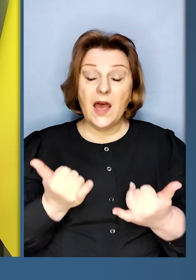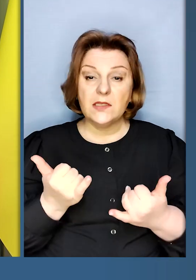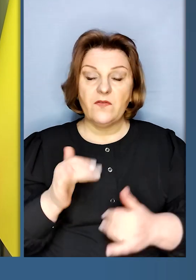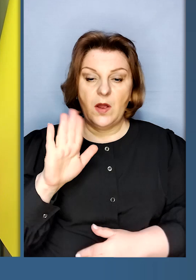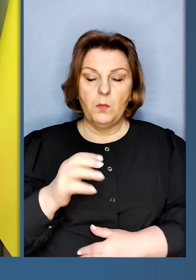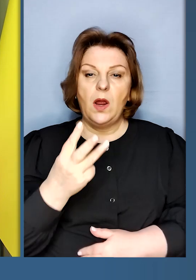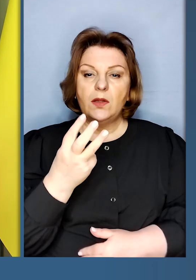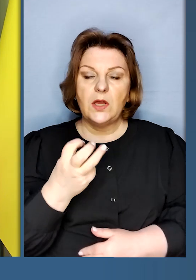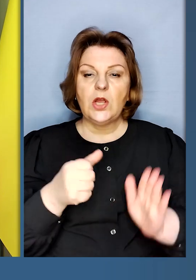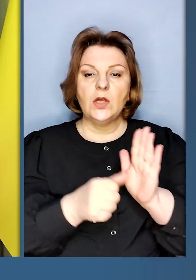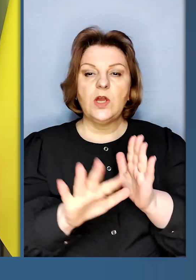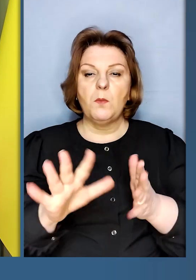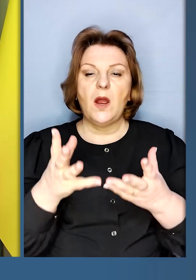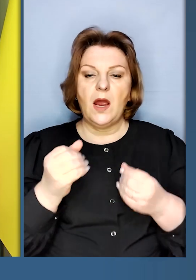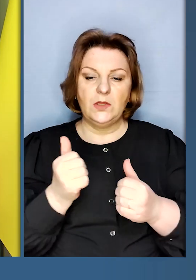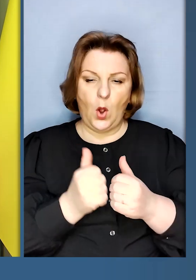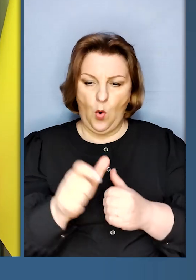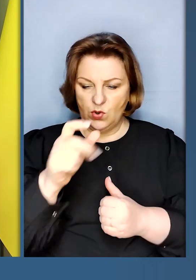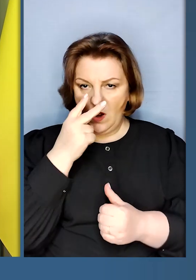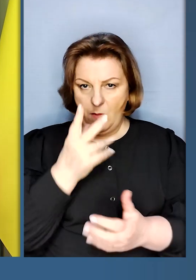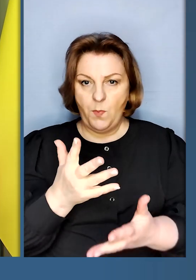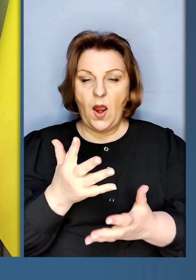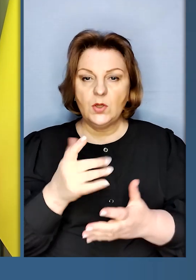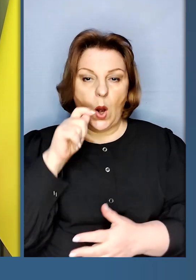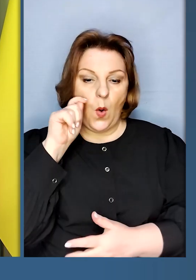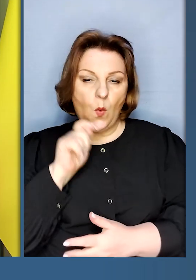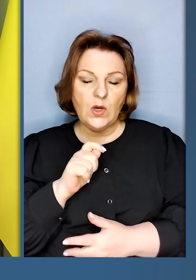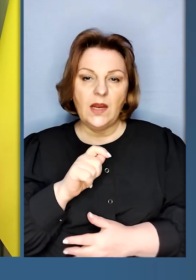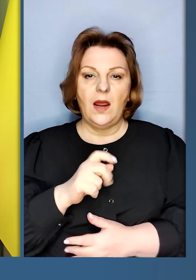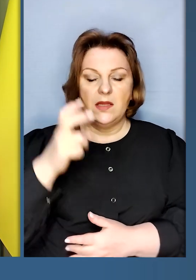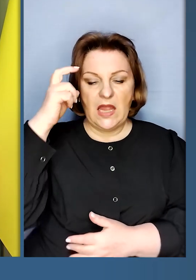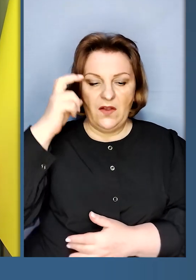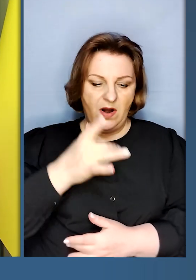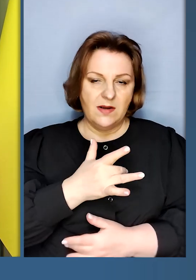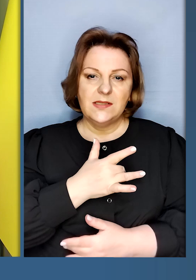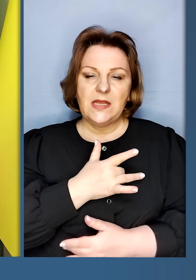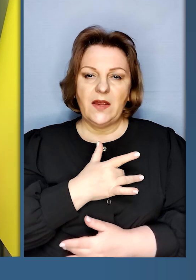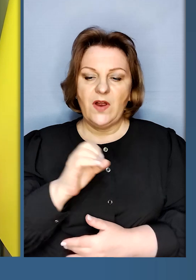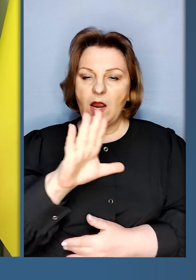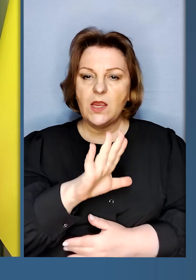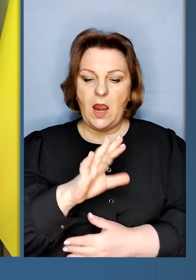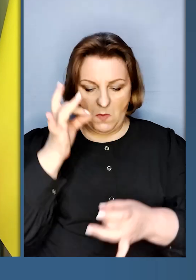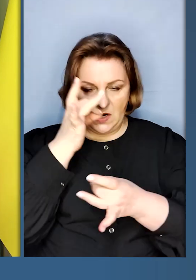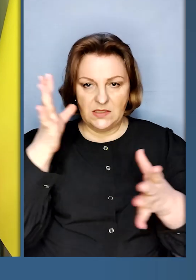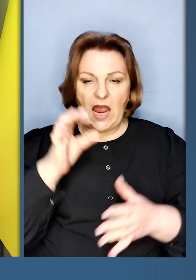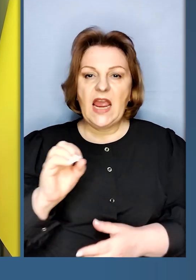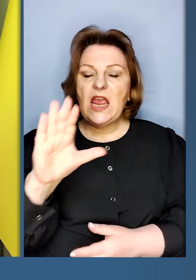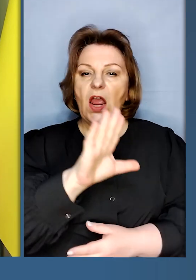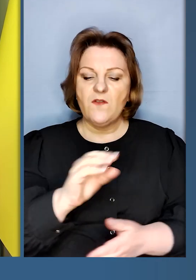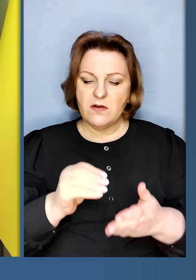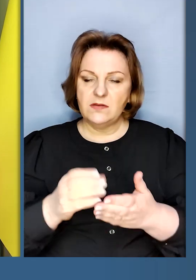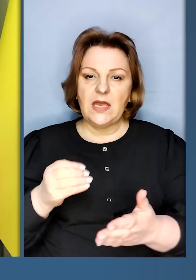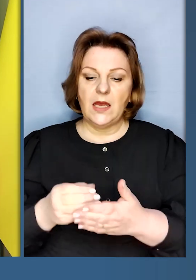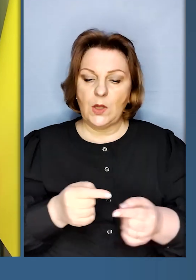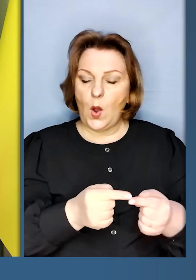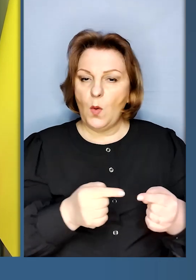365 днів кожен бачить, що Україна і Київ це серцевина європейської цивілізації європейських цінностей.